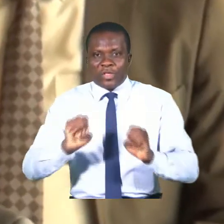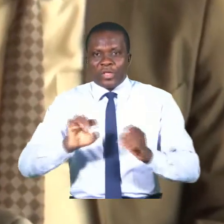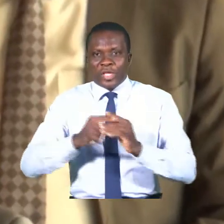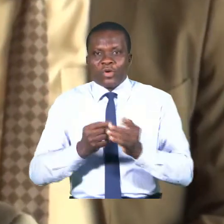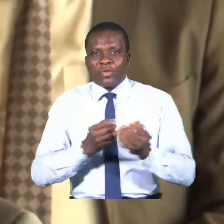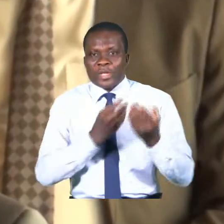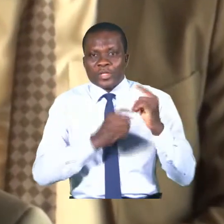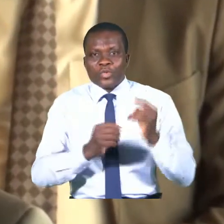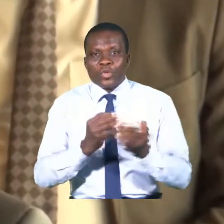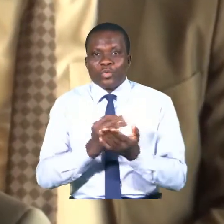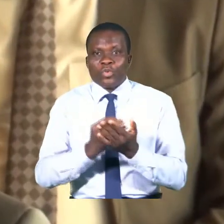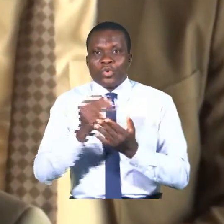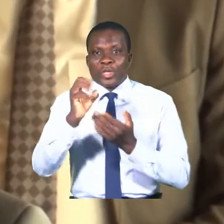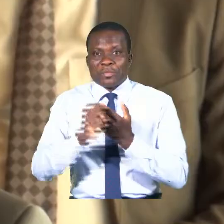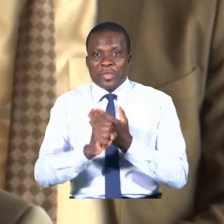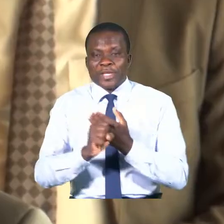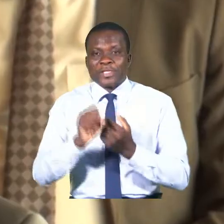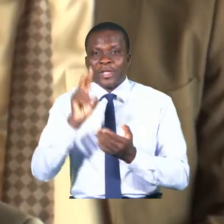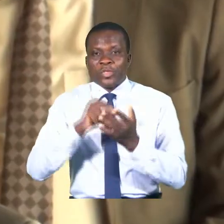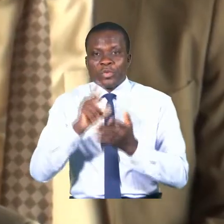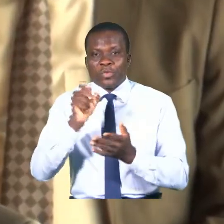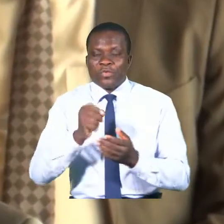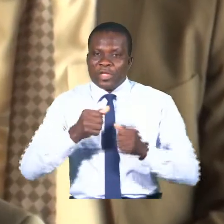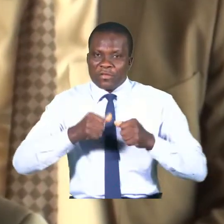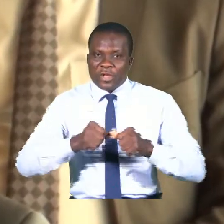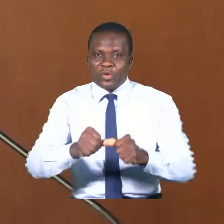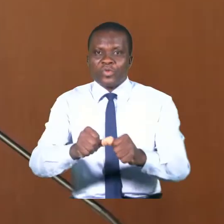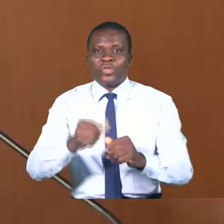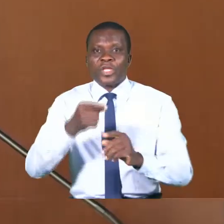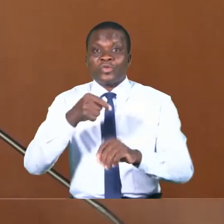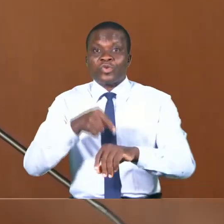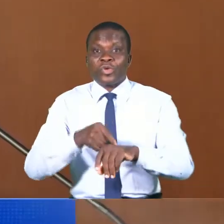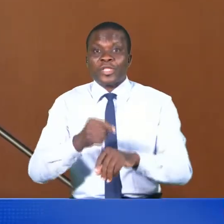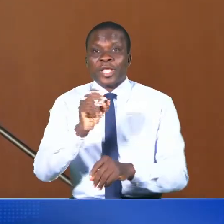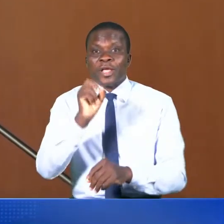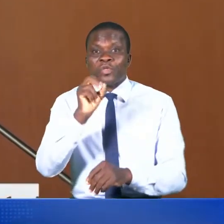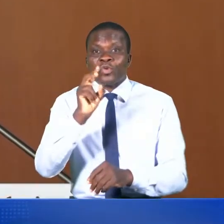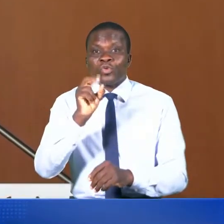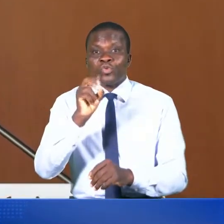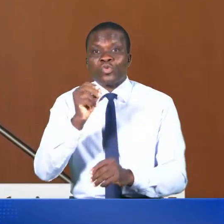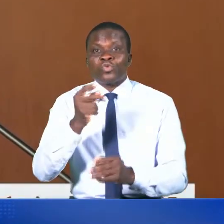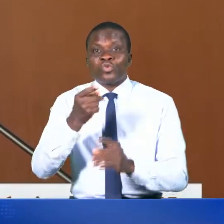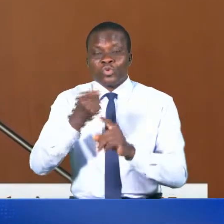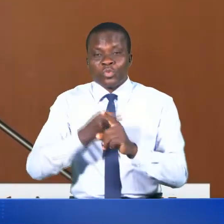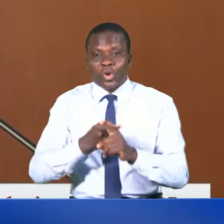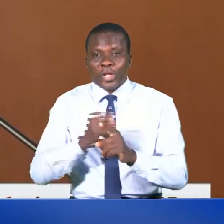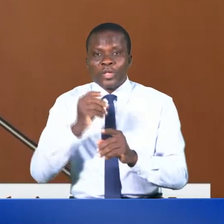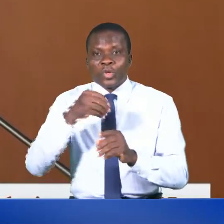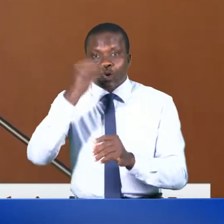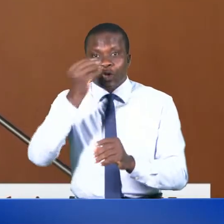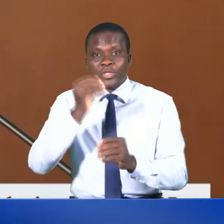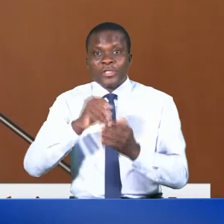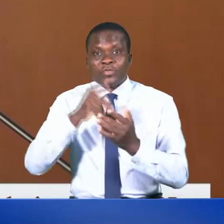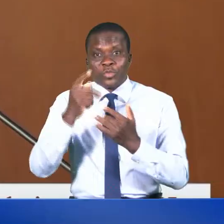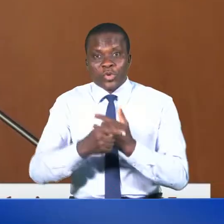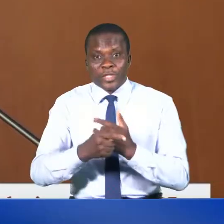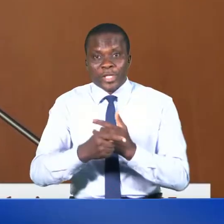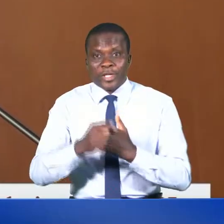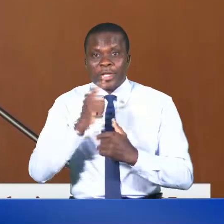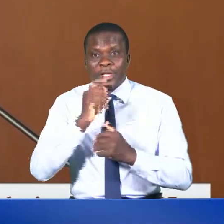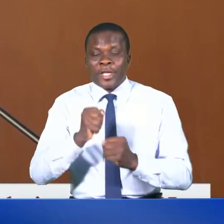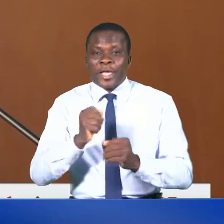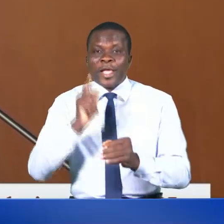2020 se poursuivront sur une période de 12 mois. L'objectif principal de ce projet est de